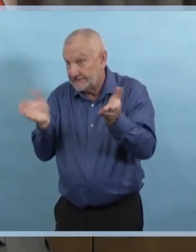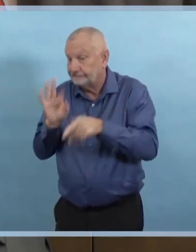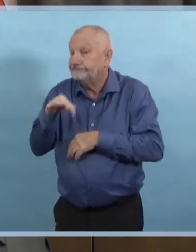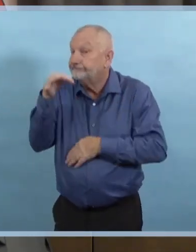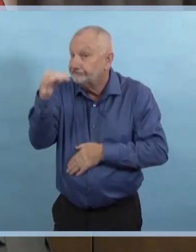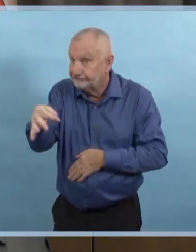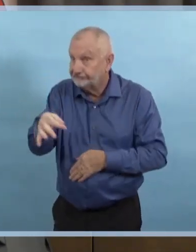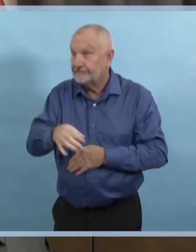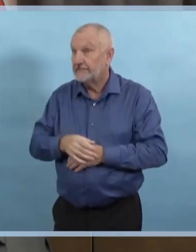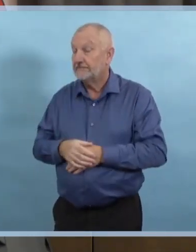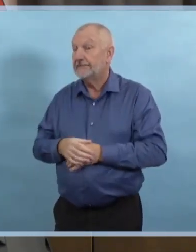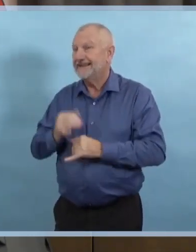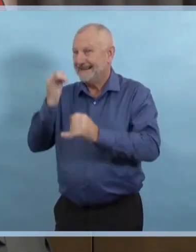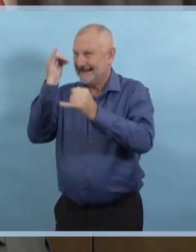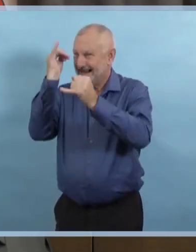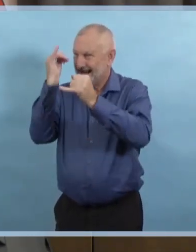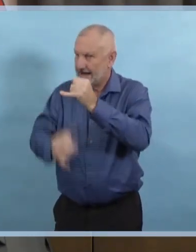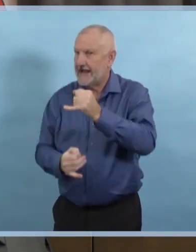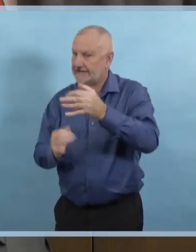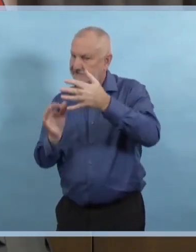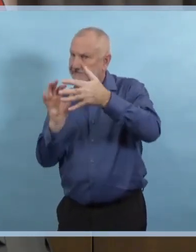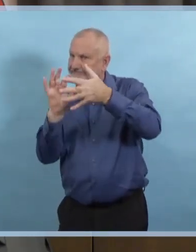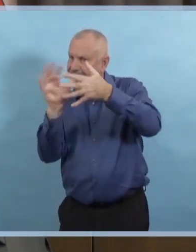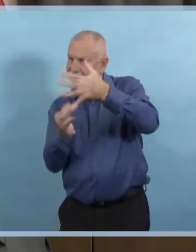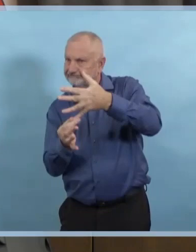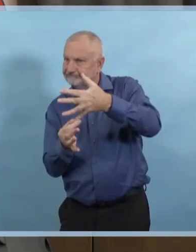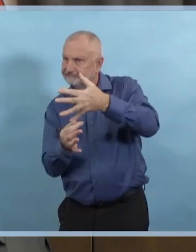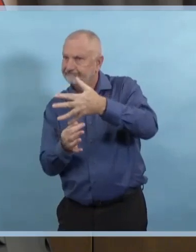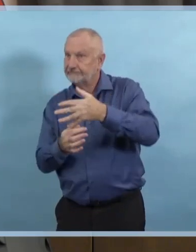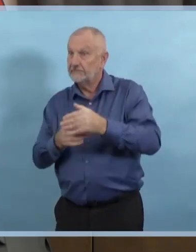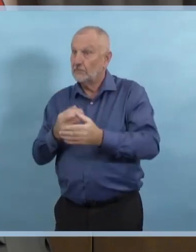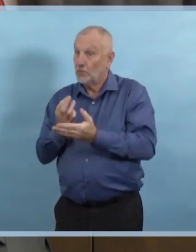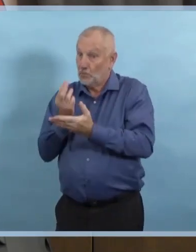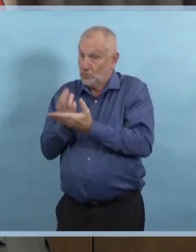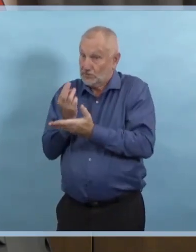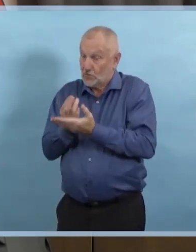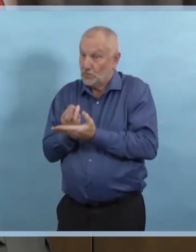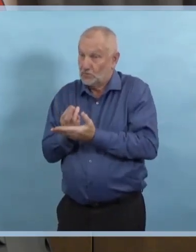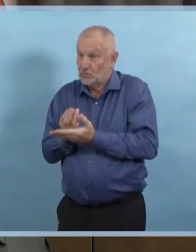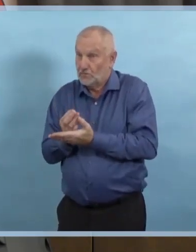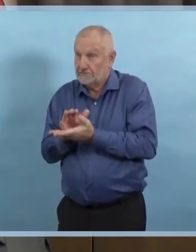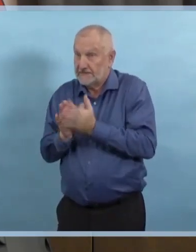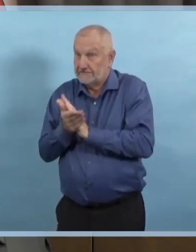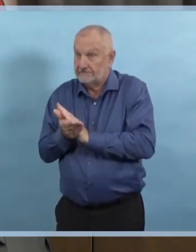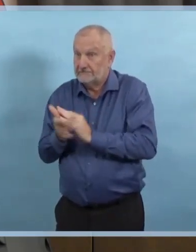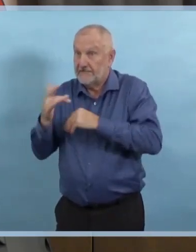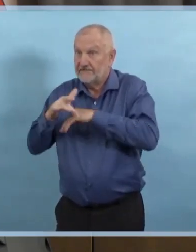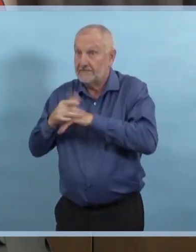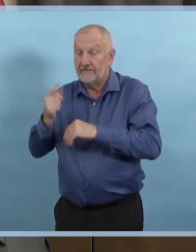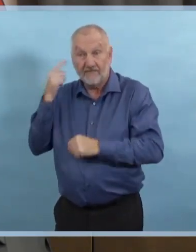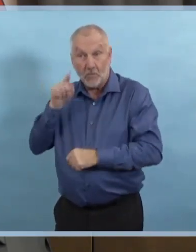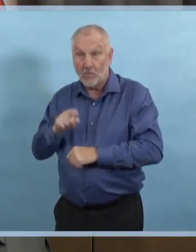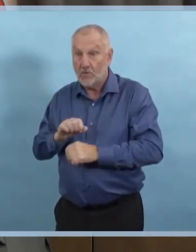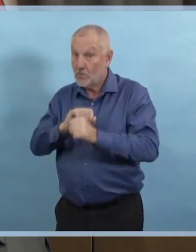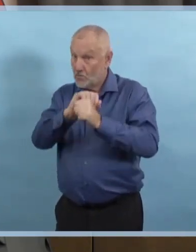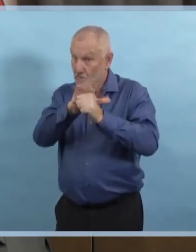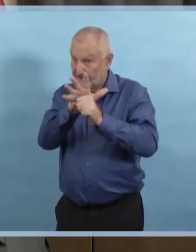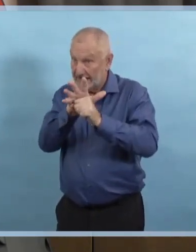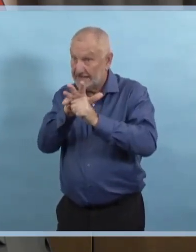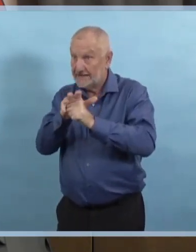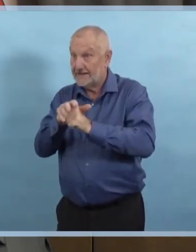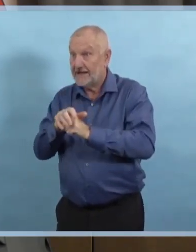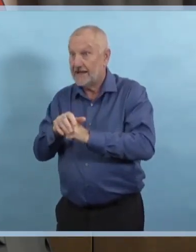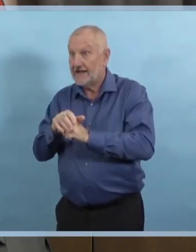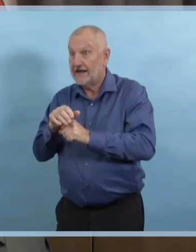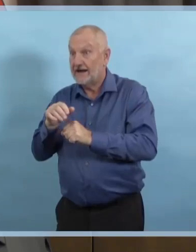exigées pour les patients de la COVID ou de la grippe. Donc, si cela devient nécessaire, il est possible de le faire et nous devrons examiner la